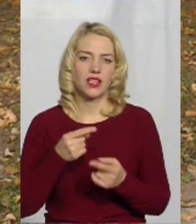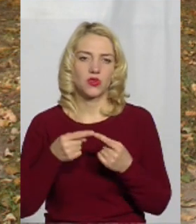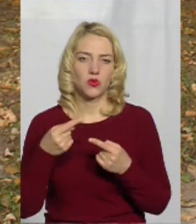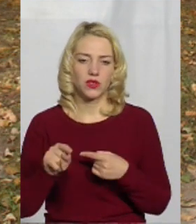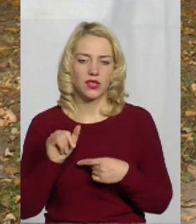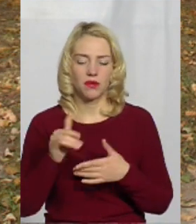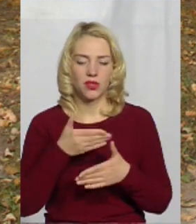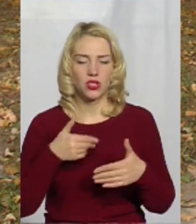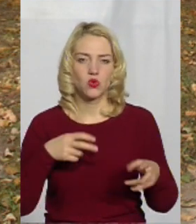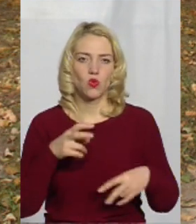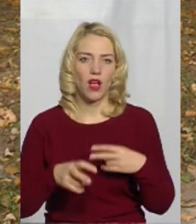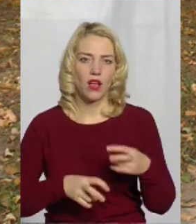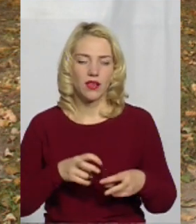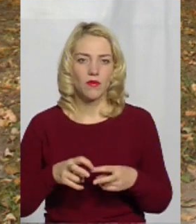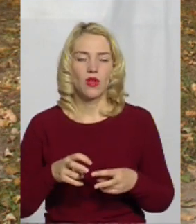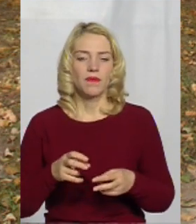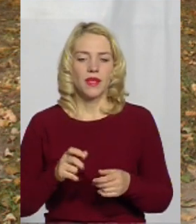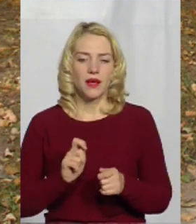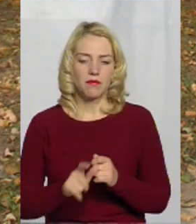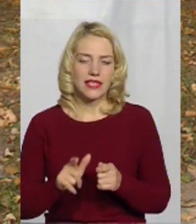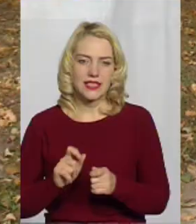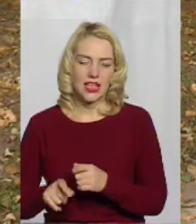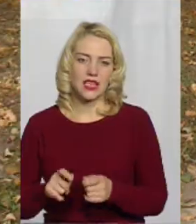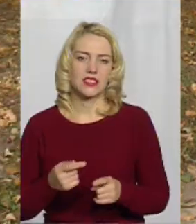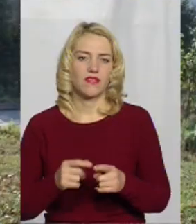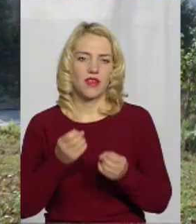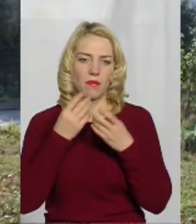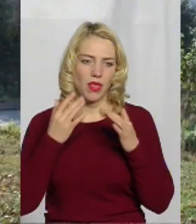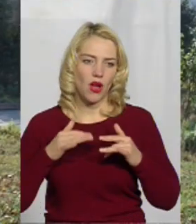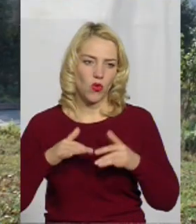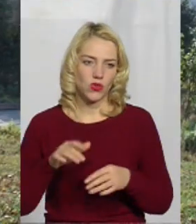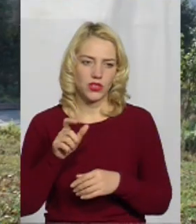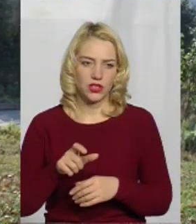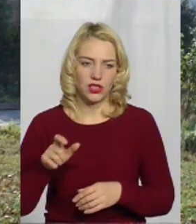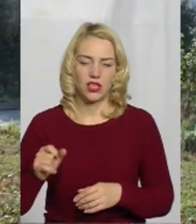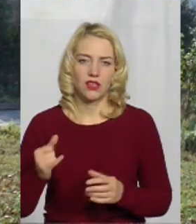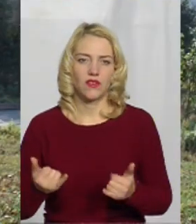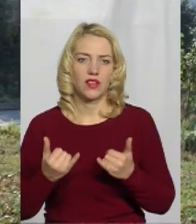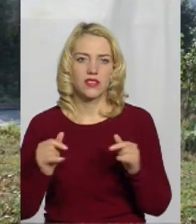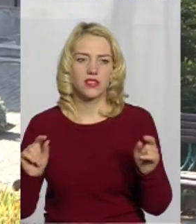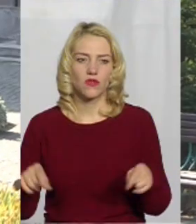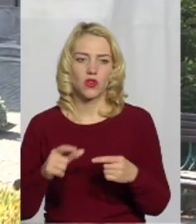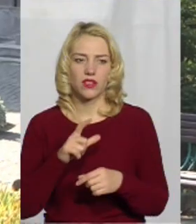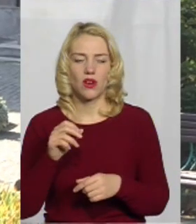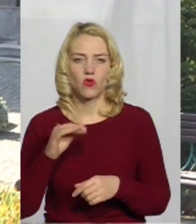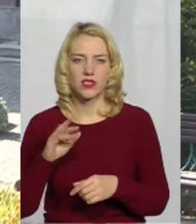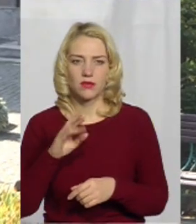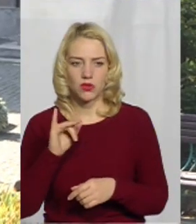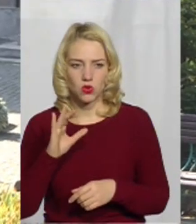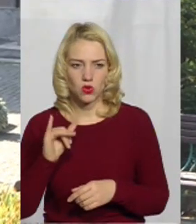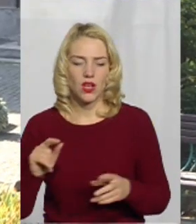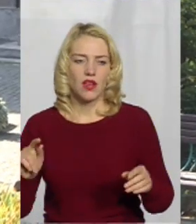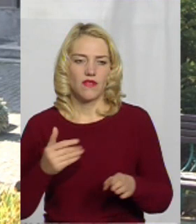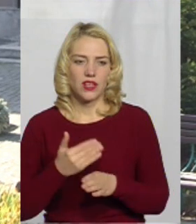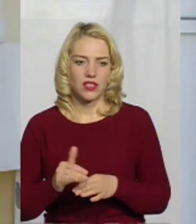Ми вже шукаємо меценатів, спонсорів і благодійників. Для створення хоспісу в Хмельницькому виділили приміщення, каже начальник